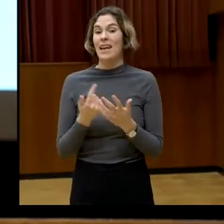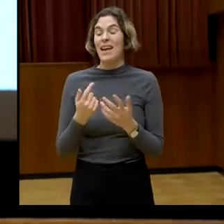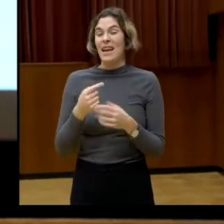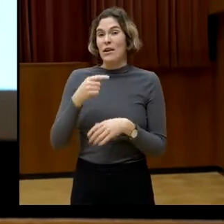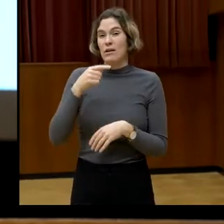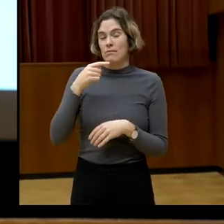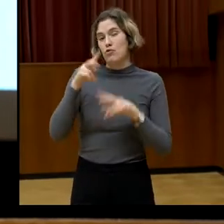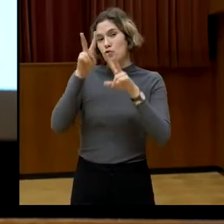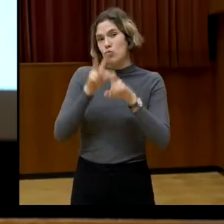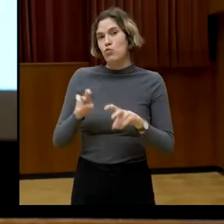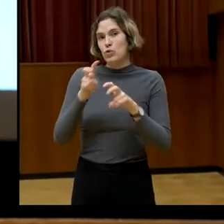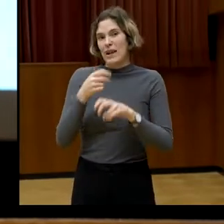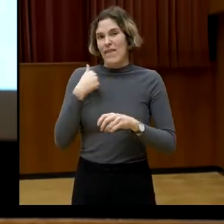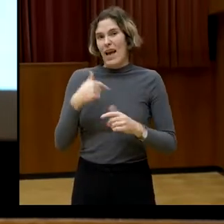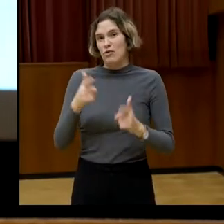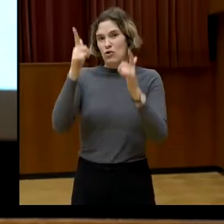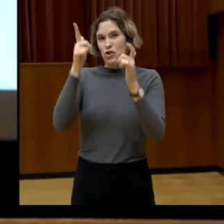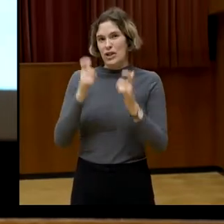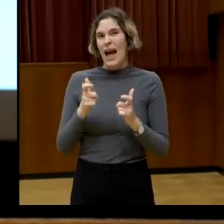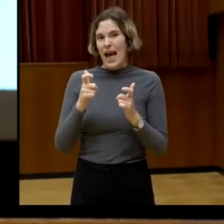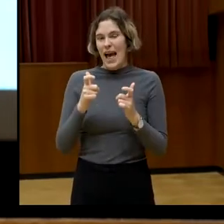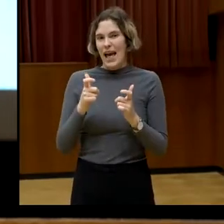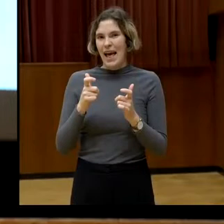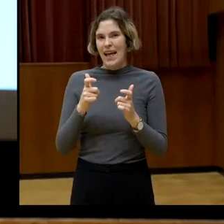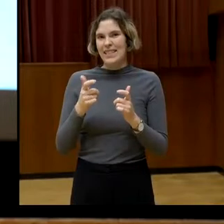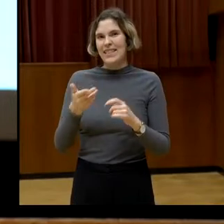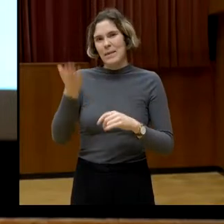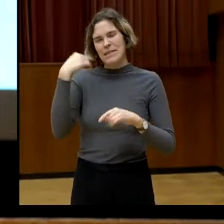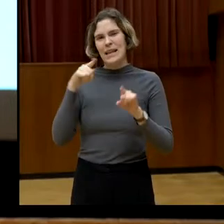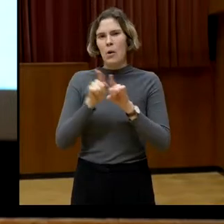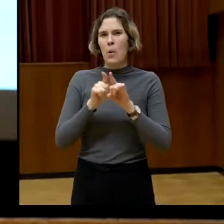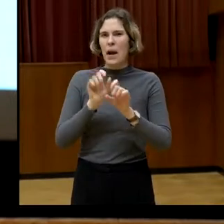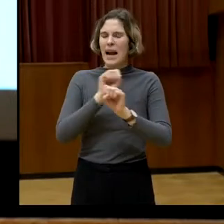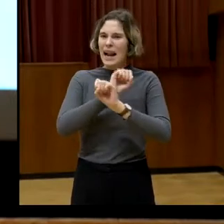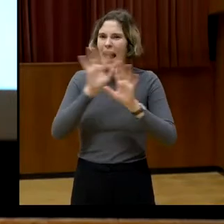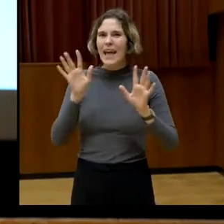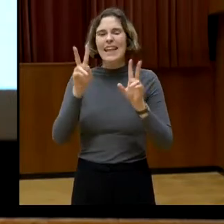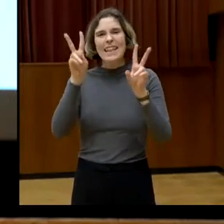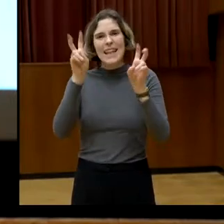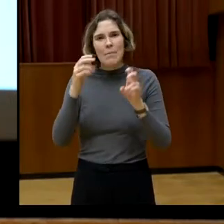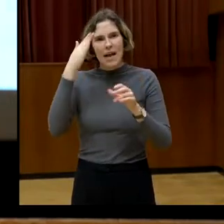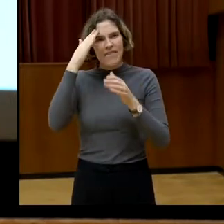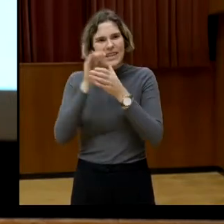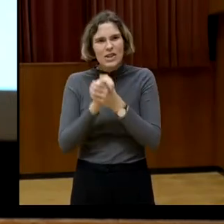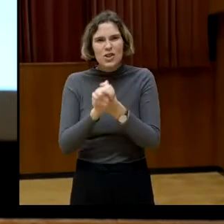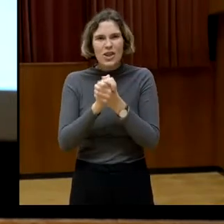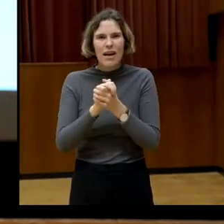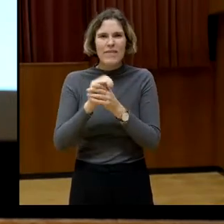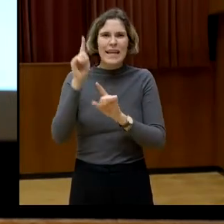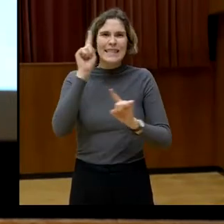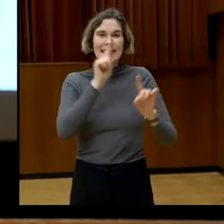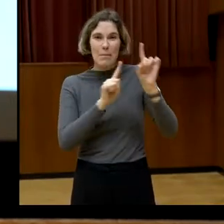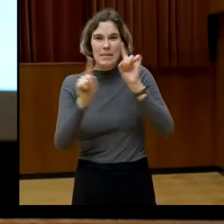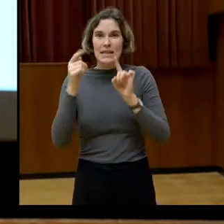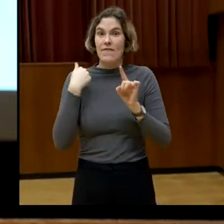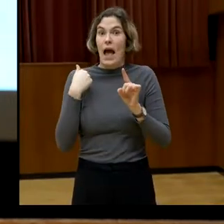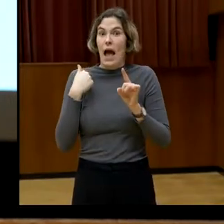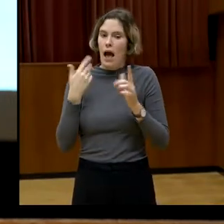stattgefunden, wo es doch eine durchaus ausgeprägte Debatte vor allem um diese Thematik der Wissenschafts-Skepsis gegeben hat,